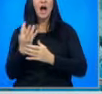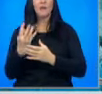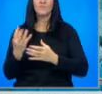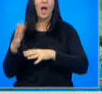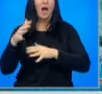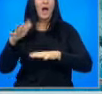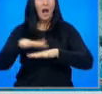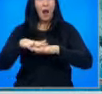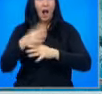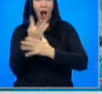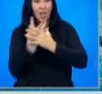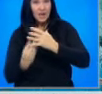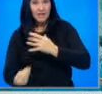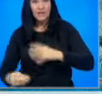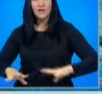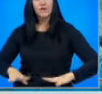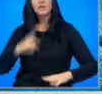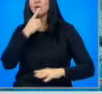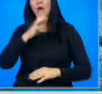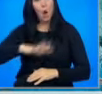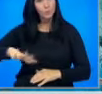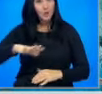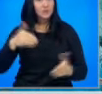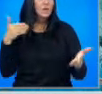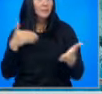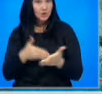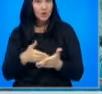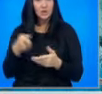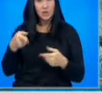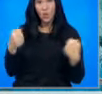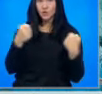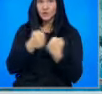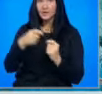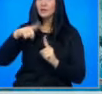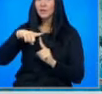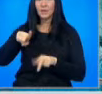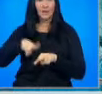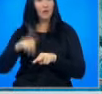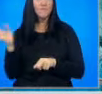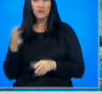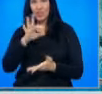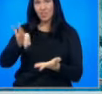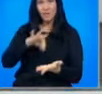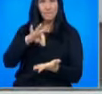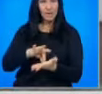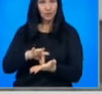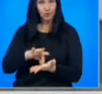канализация в града. За обстоятелствата и причината за този инцидент, Тихомир Игнатов беше на място.